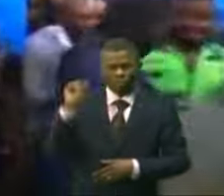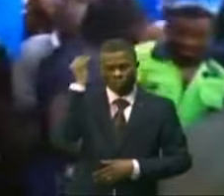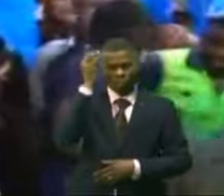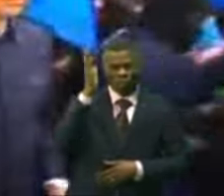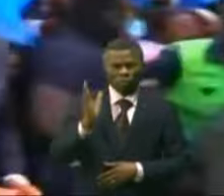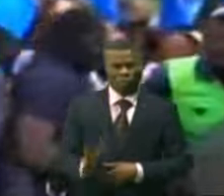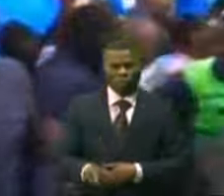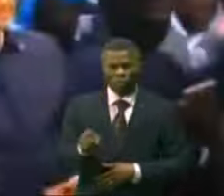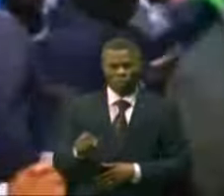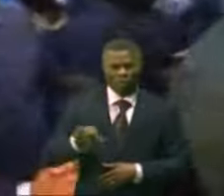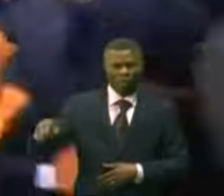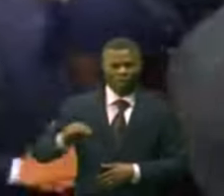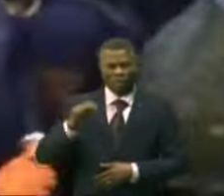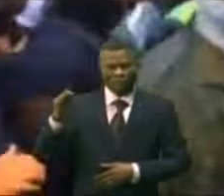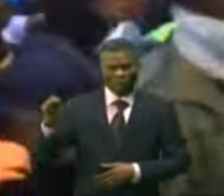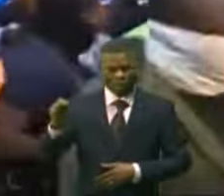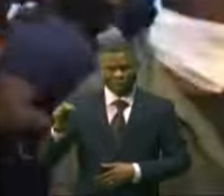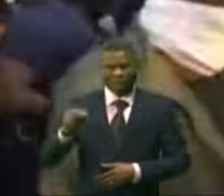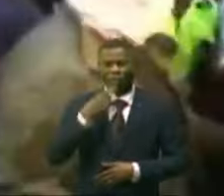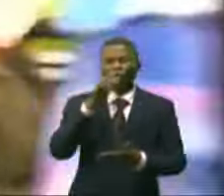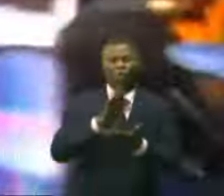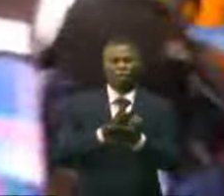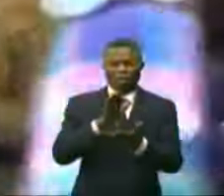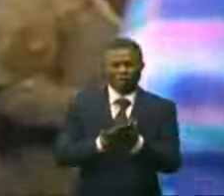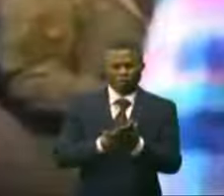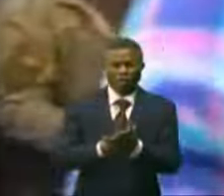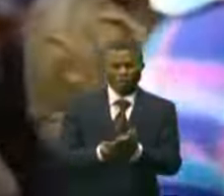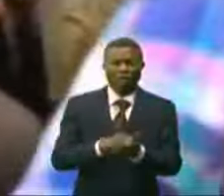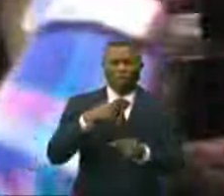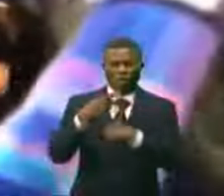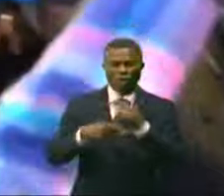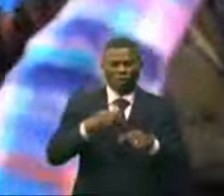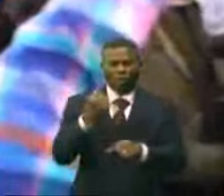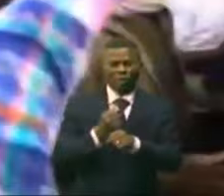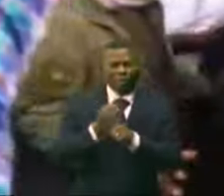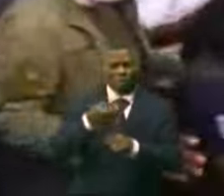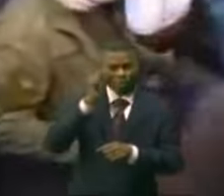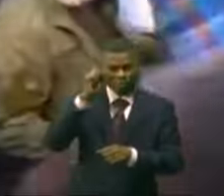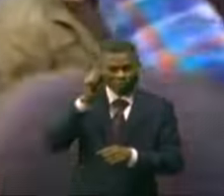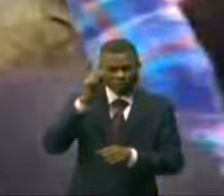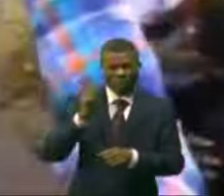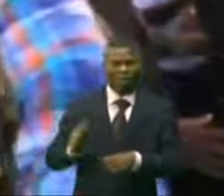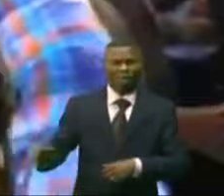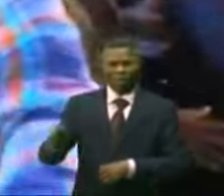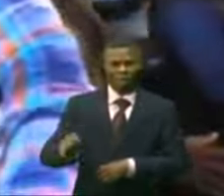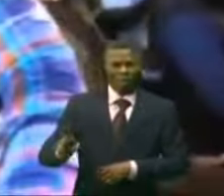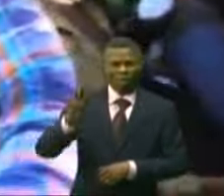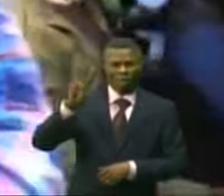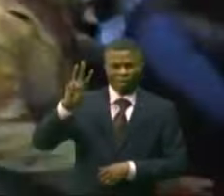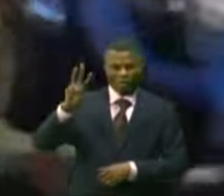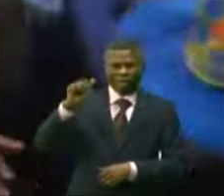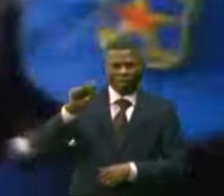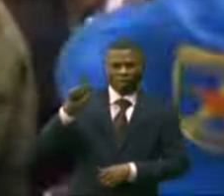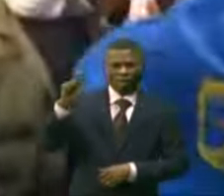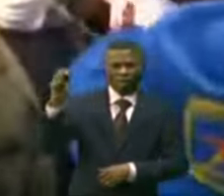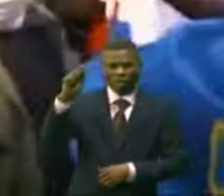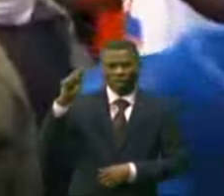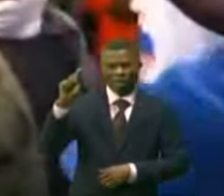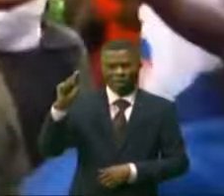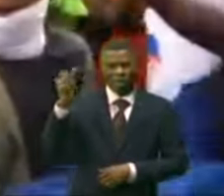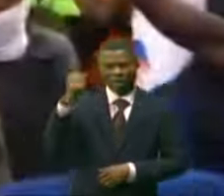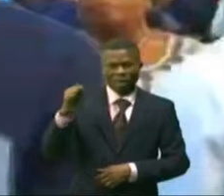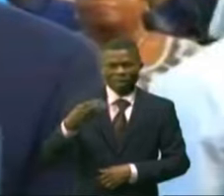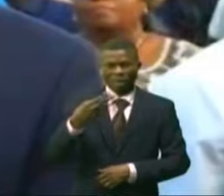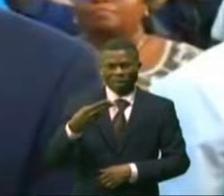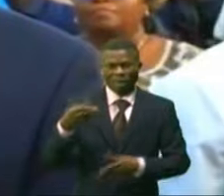Bakomito Gambou, compte à lui, se félicite de démarrer sa toute première mission d'itilérance dans le territoire de Ouatsa en présence des membres du gouvernement